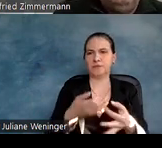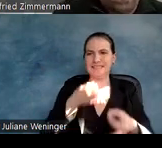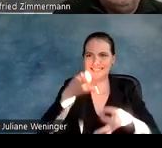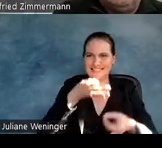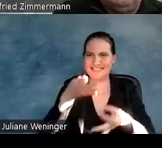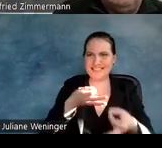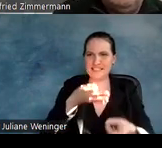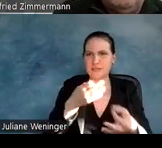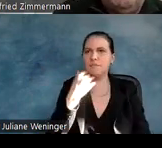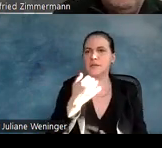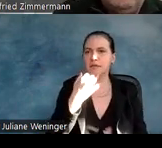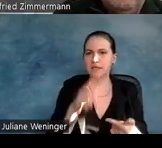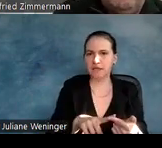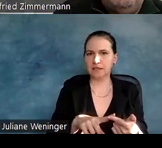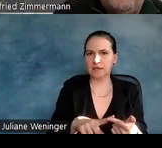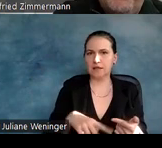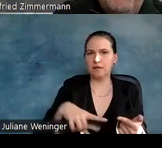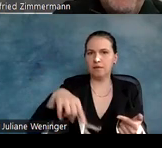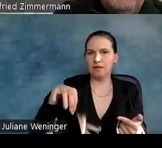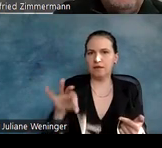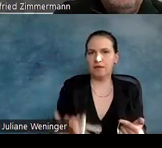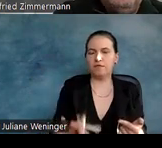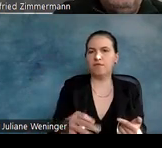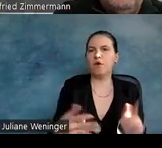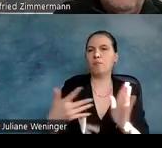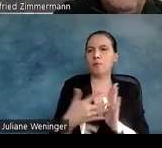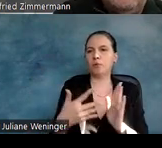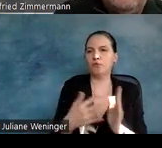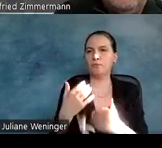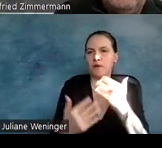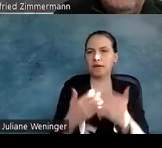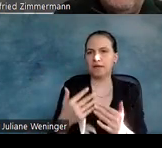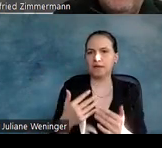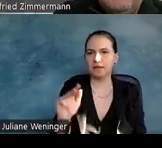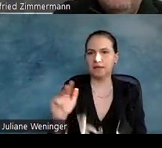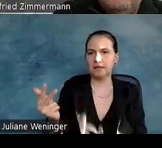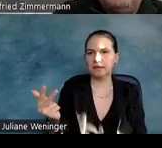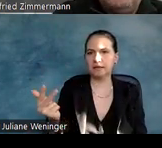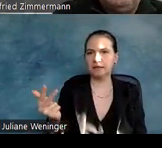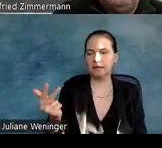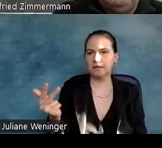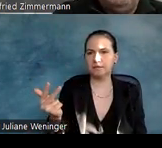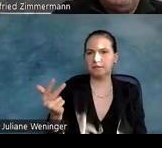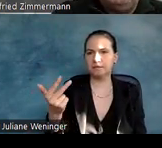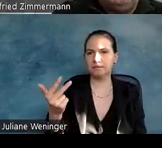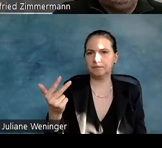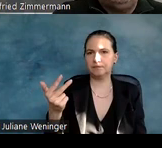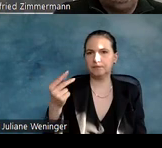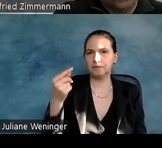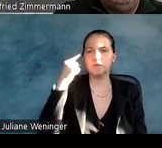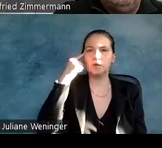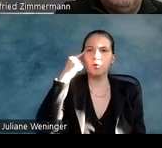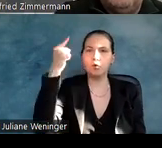das zweite auf PDF- Prüfbericht, das dritte zeigt eine logische